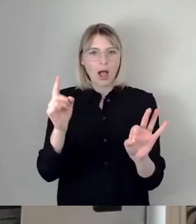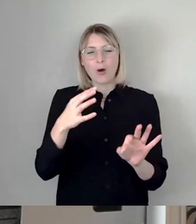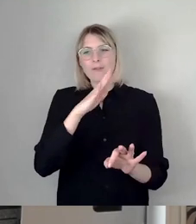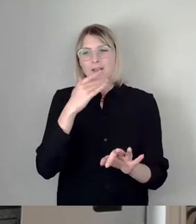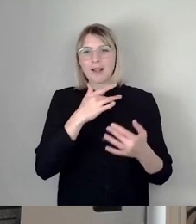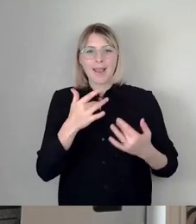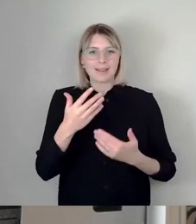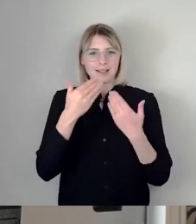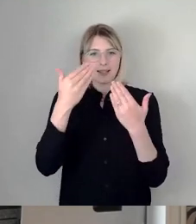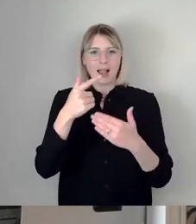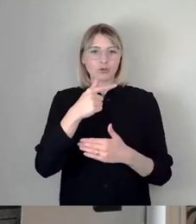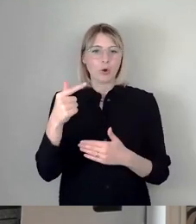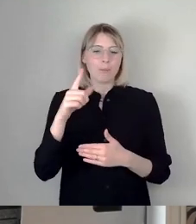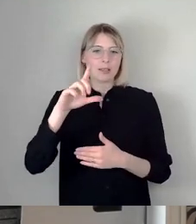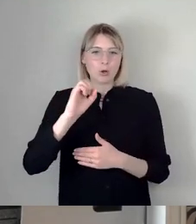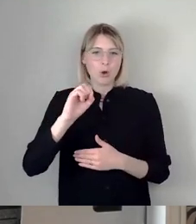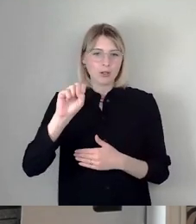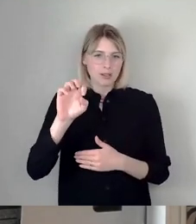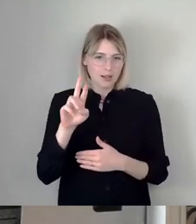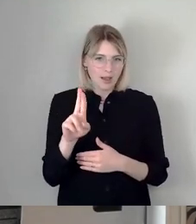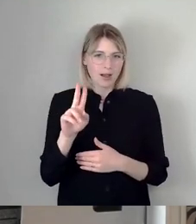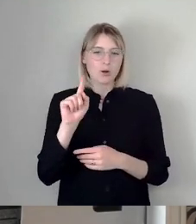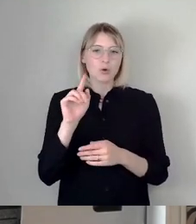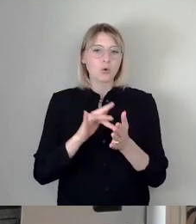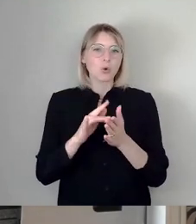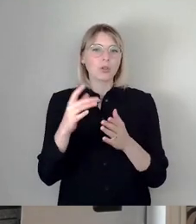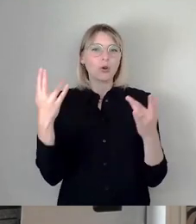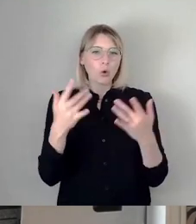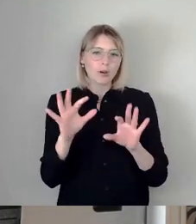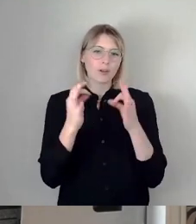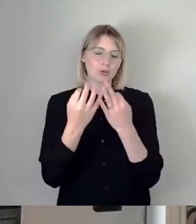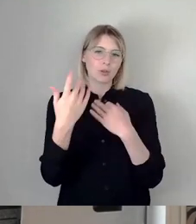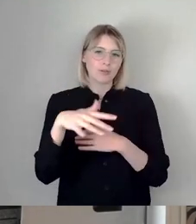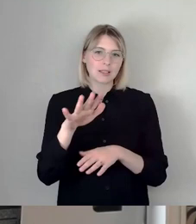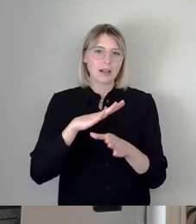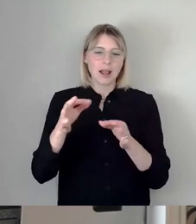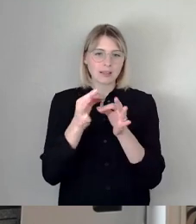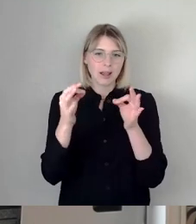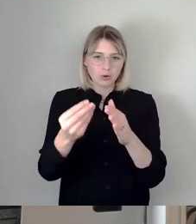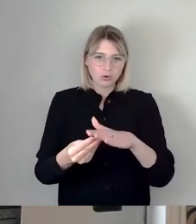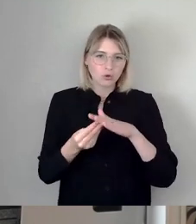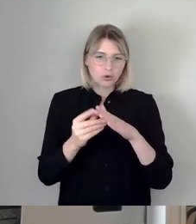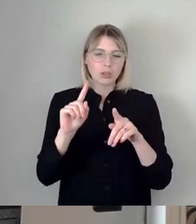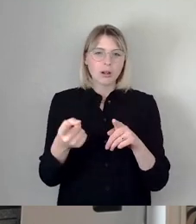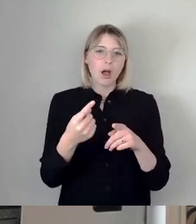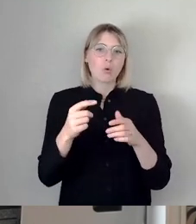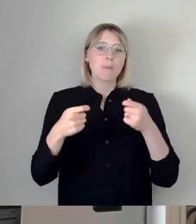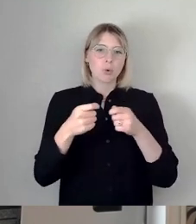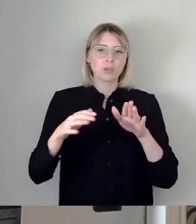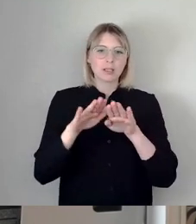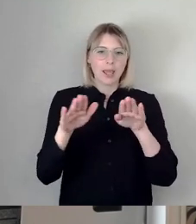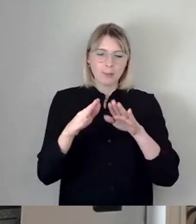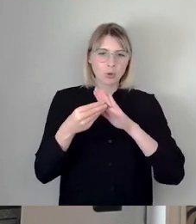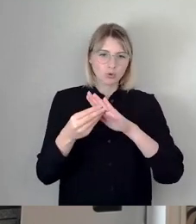Thomas Löser, weil es war vor allem die Grünenfraktion im Landtag, die das Ganze mit unterstützt hat und auch auf Bundesebene. Nur so konnten wir an die